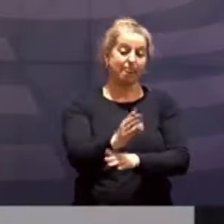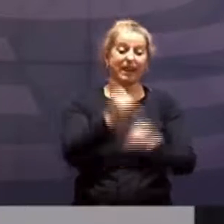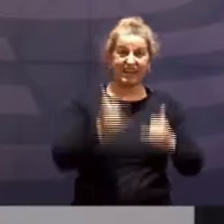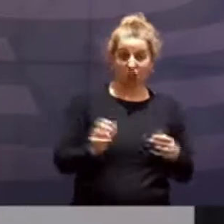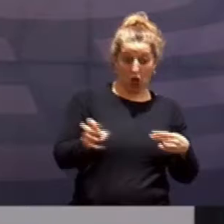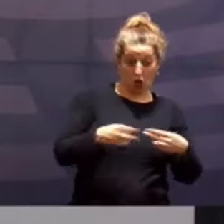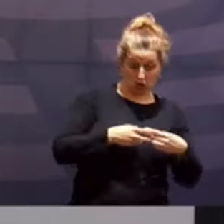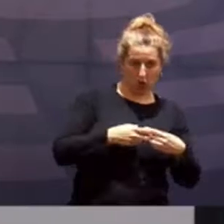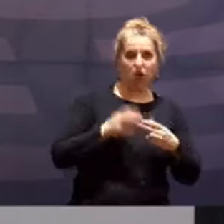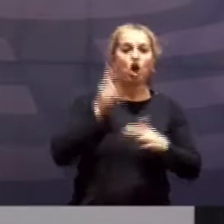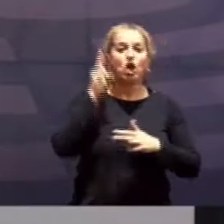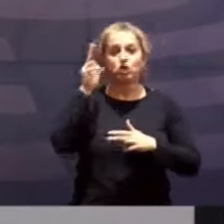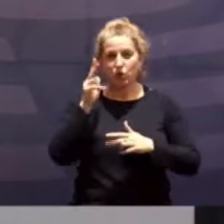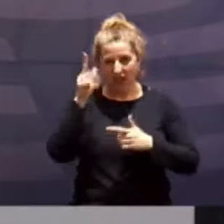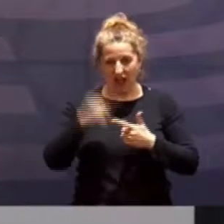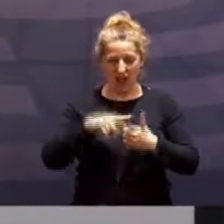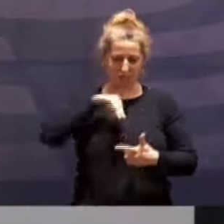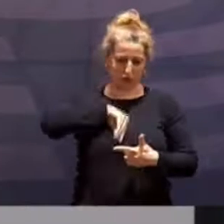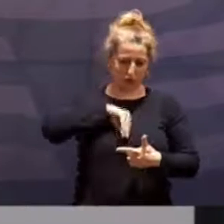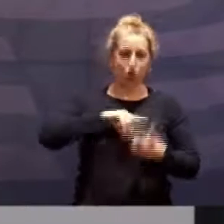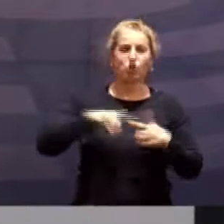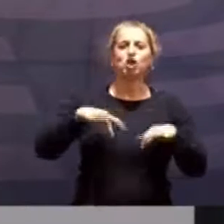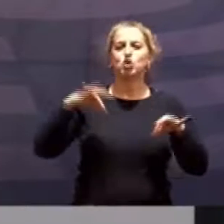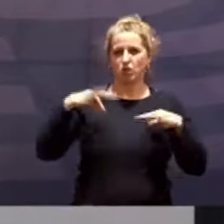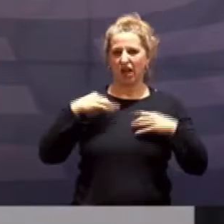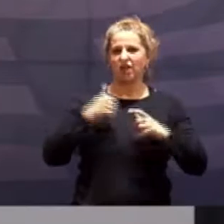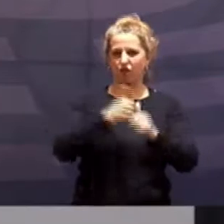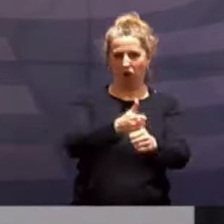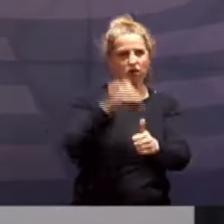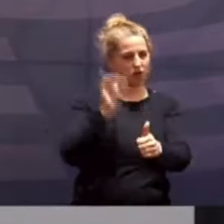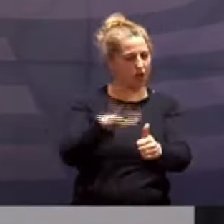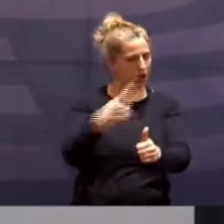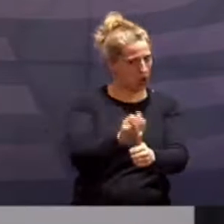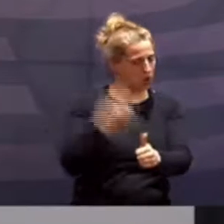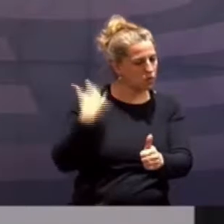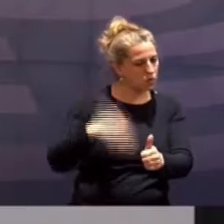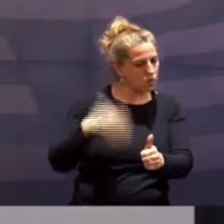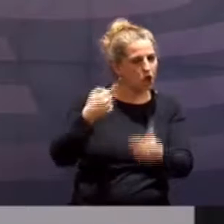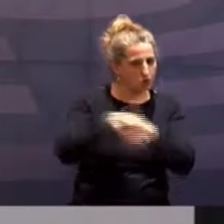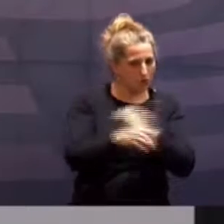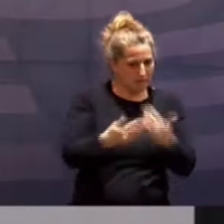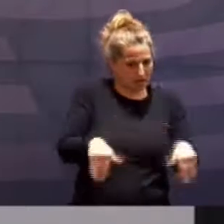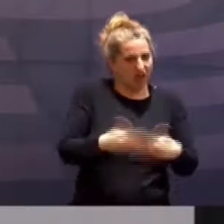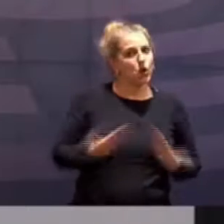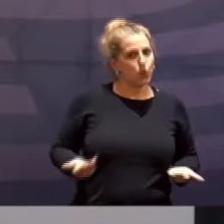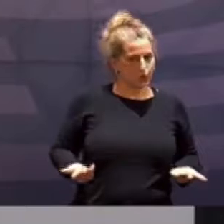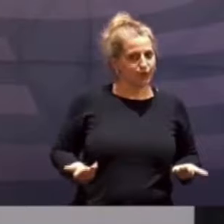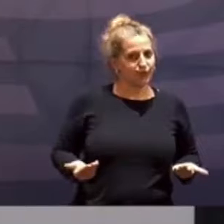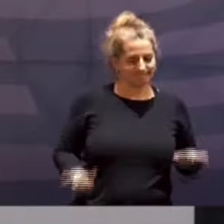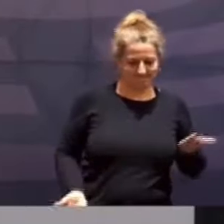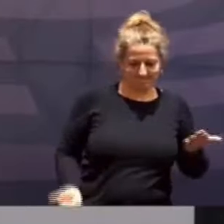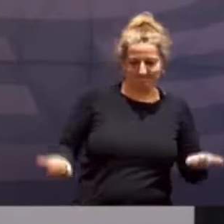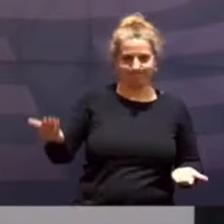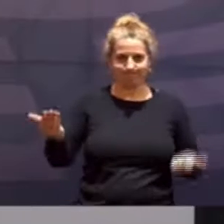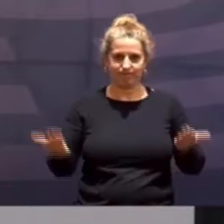soziale, psychische und auch gesundheitliche Folgen durch die derzeitigen Beschränkungen verursacht. Hier stehen also nicht nur